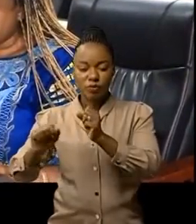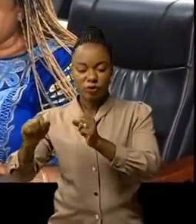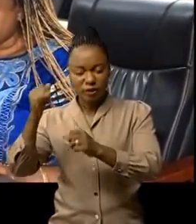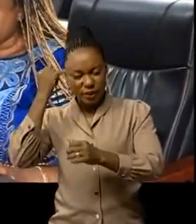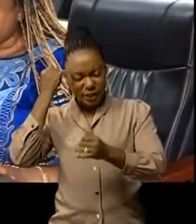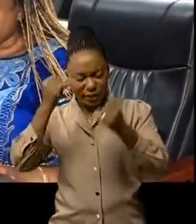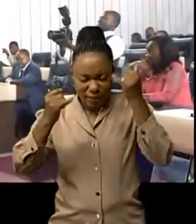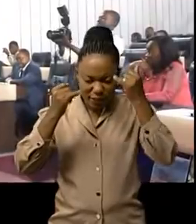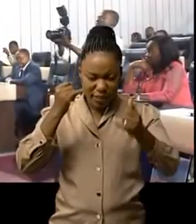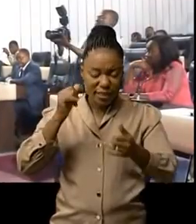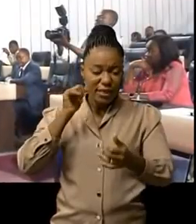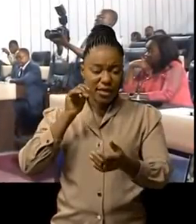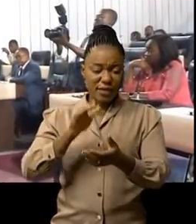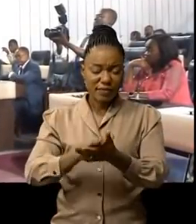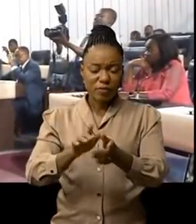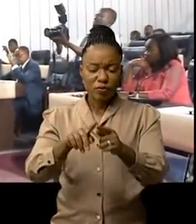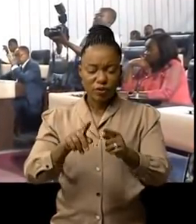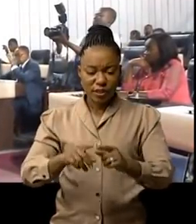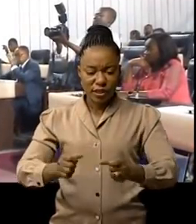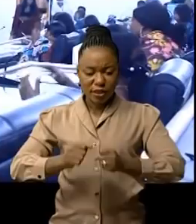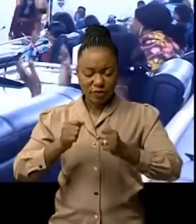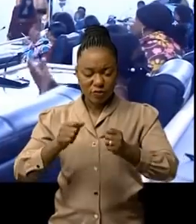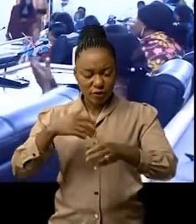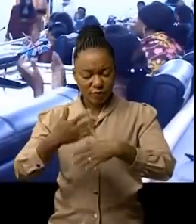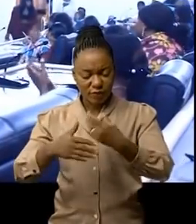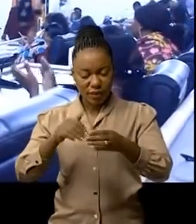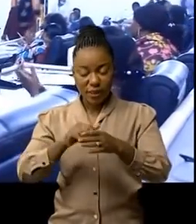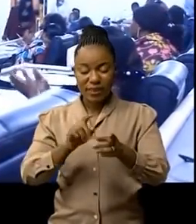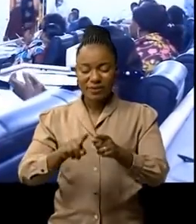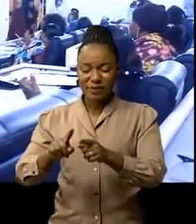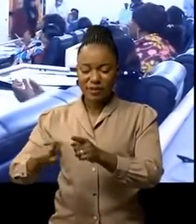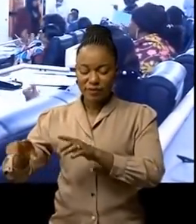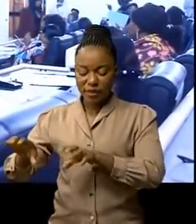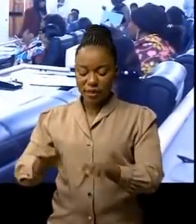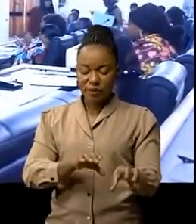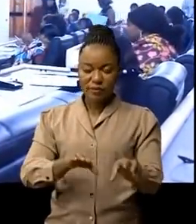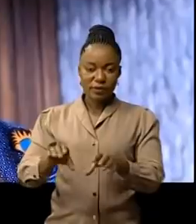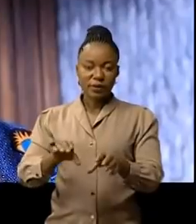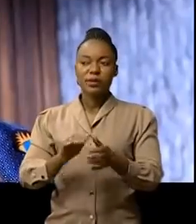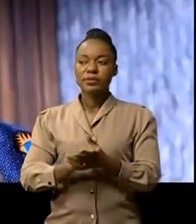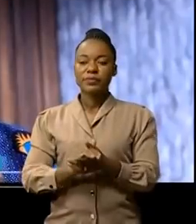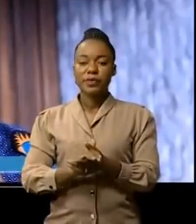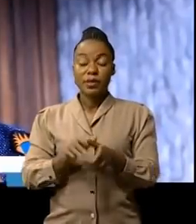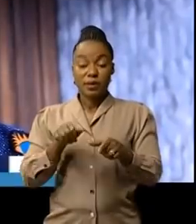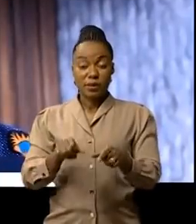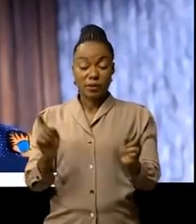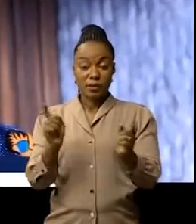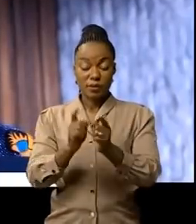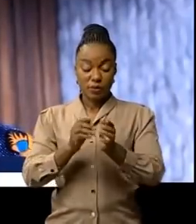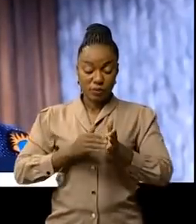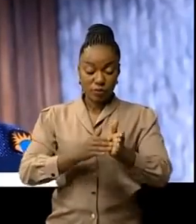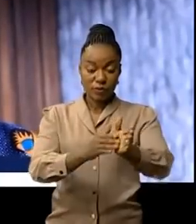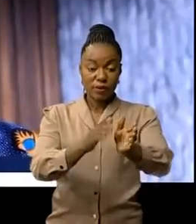féminines leurs efforts quotidiennement déployés dans différents domaines d'activité c'est une raconte de suivi et d